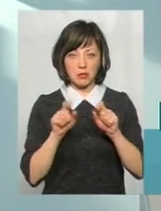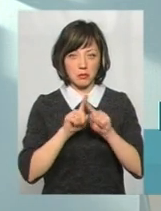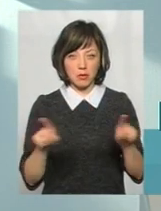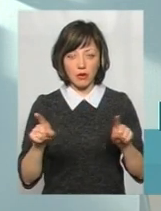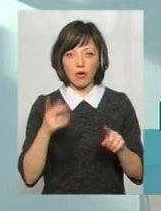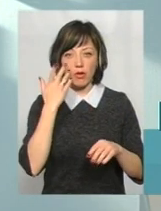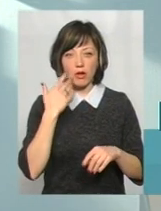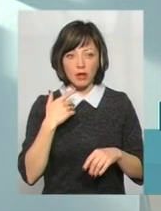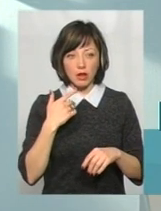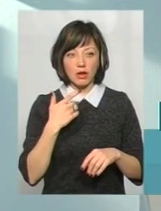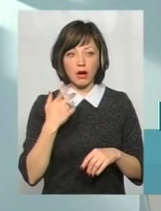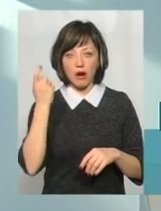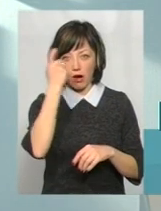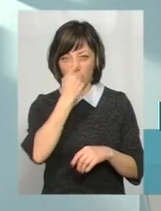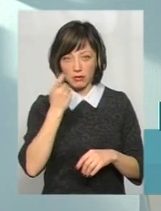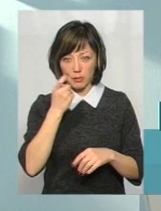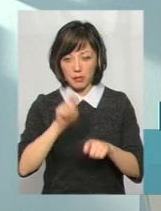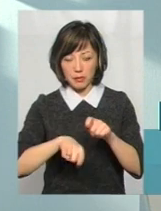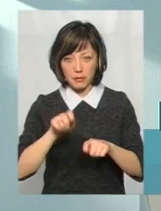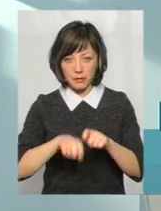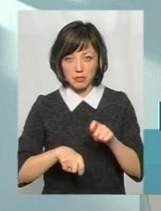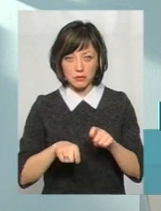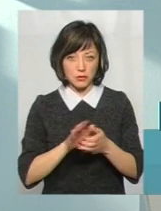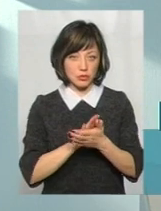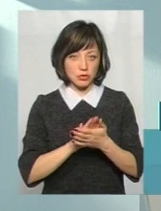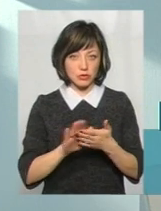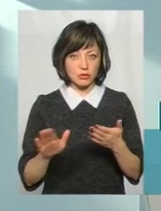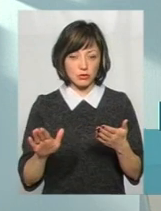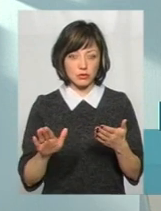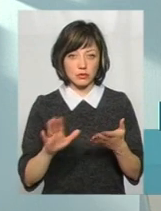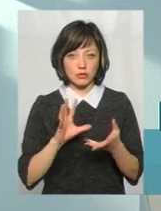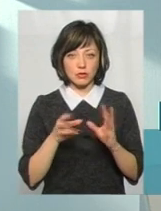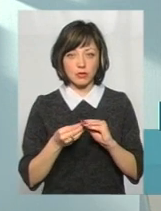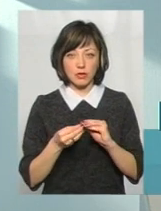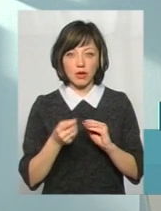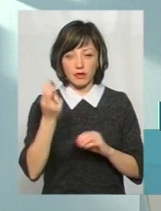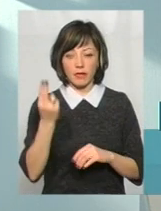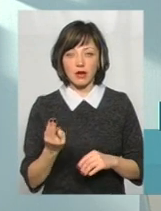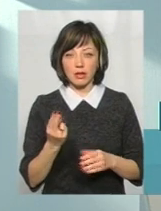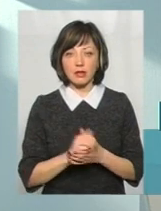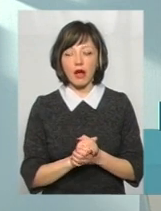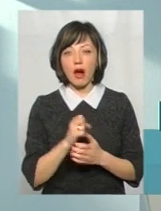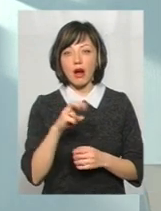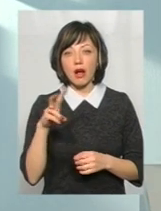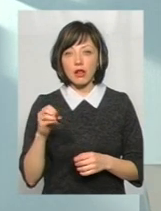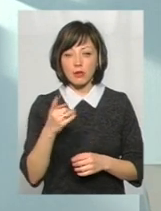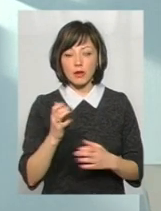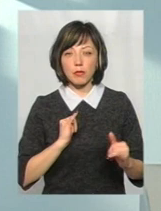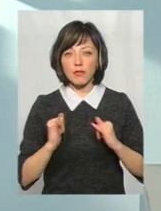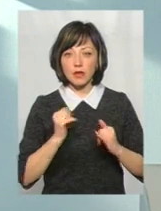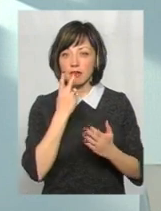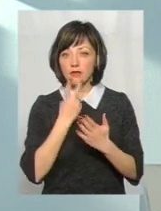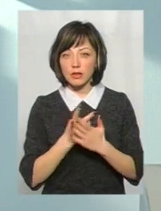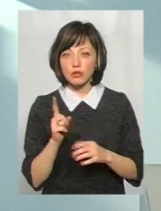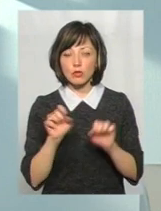але після проходження тесту на стан алкогольного сп'яніння показується розгляд негативний, тобто вони тверезі. Але по їхній поведенці видно,